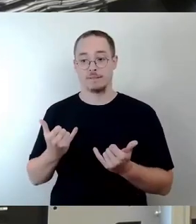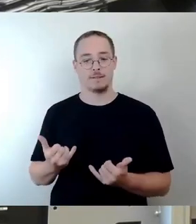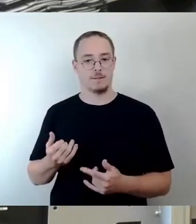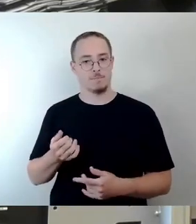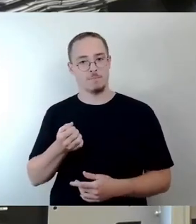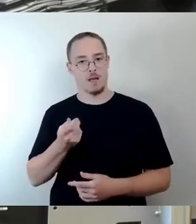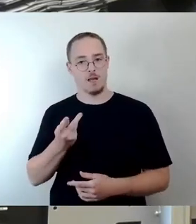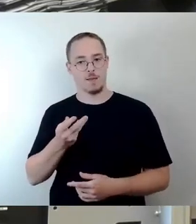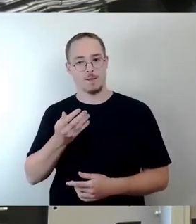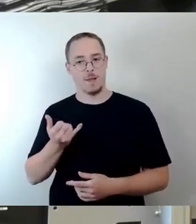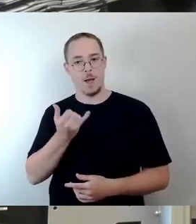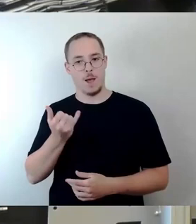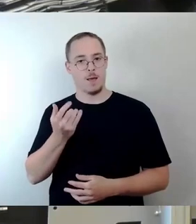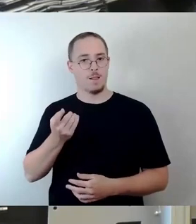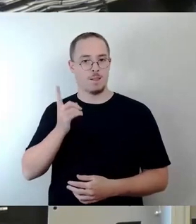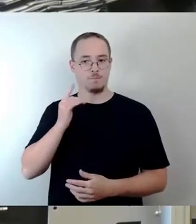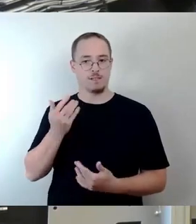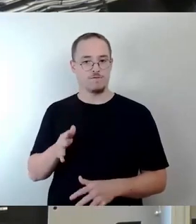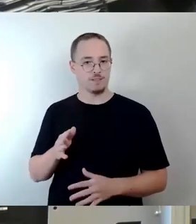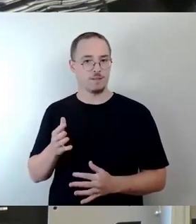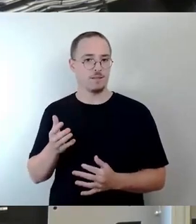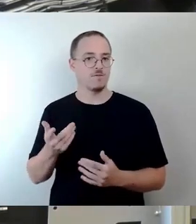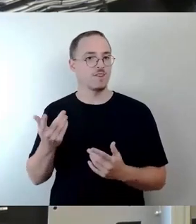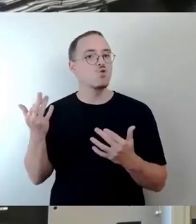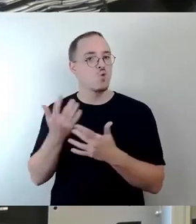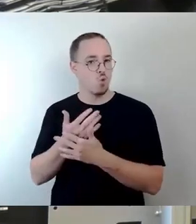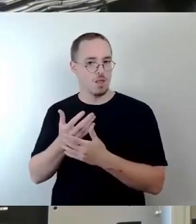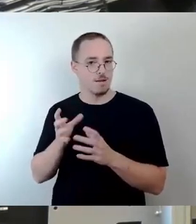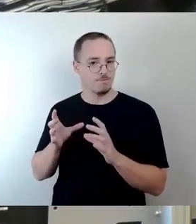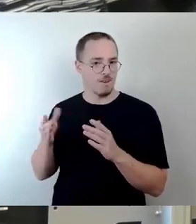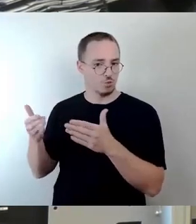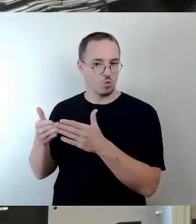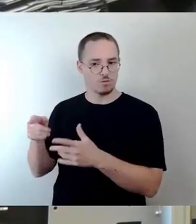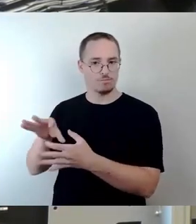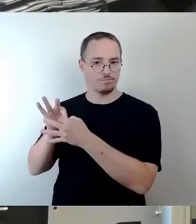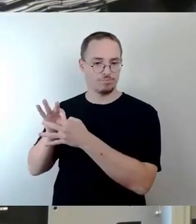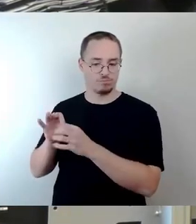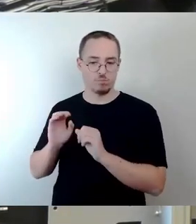ja, dann wollen wir mal schauen, wie es da gelaufen ist. Schau ich mal. Ah, geht los. Okay.